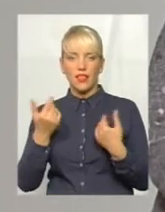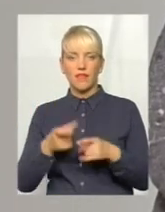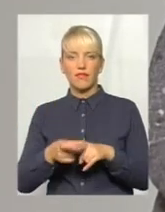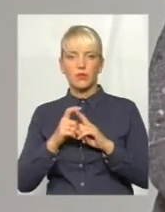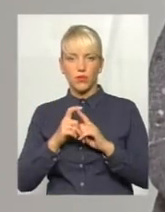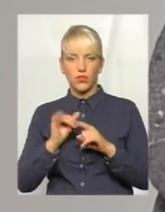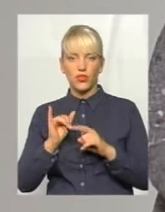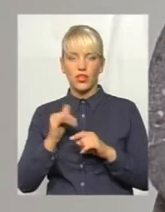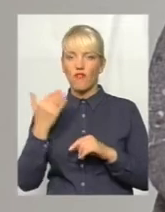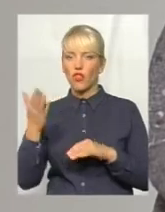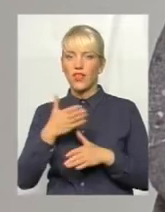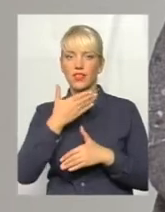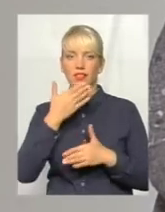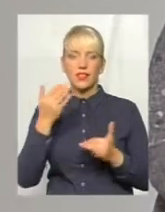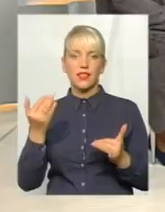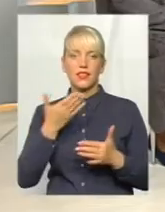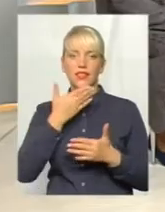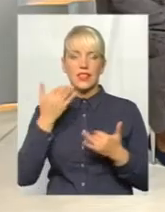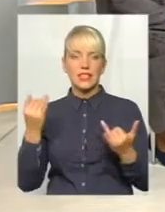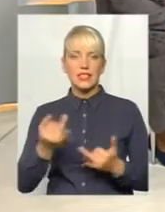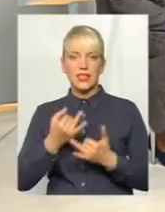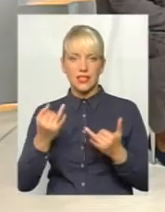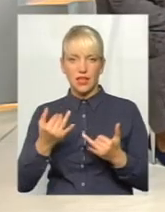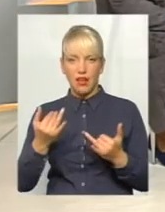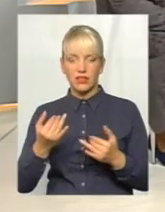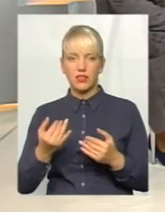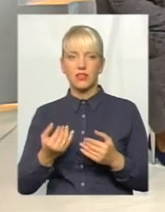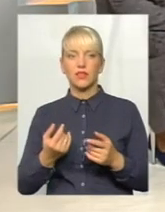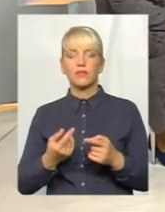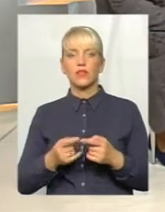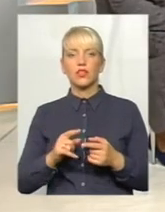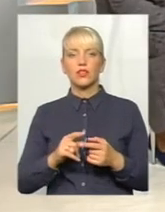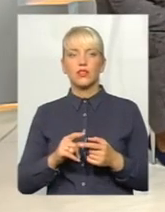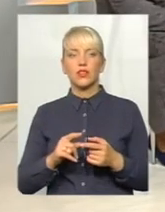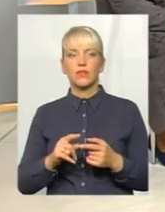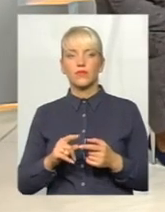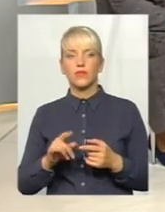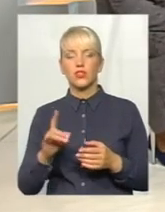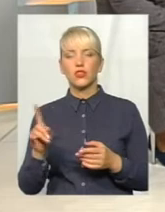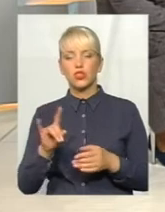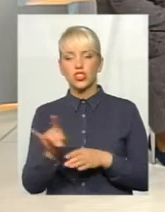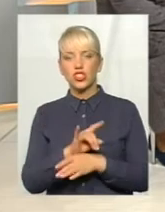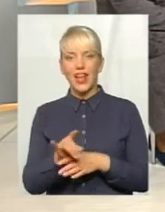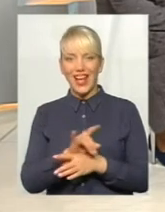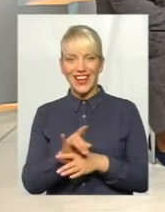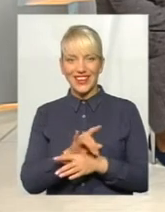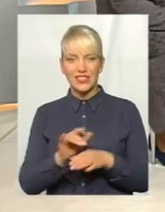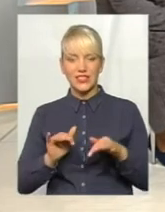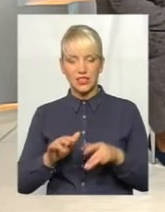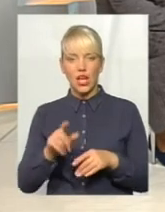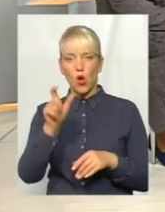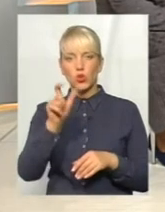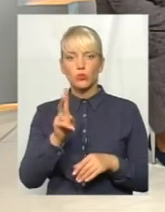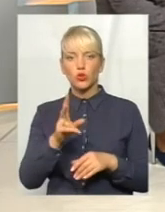І вони не зацікавлені зараз на той, що є шахрайські дії, цю особу, яка